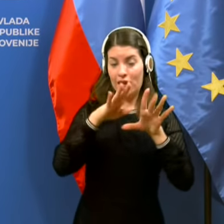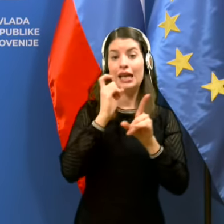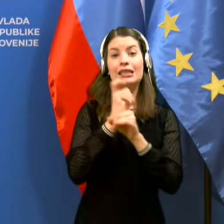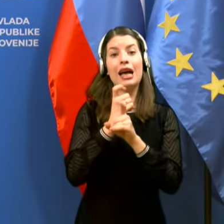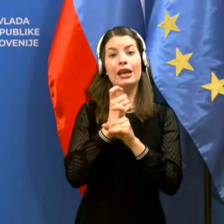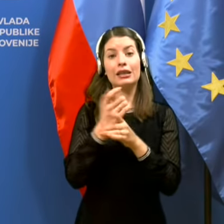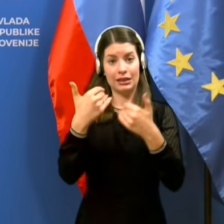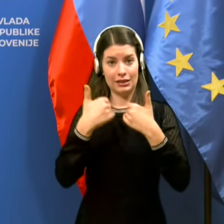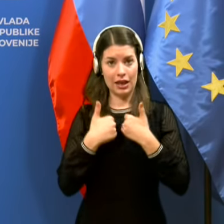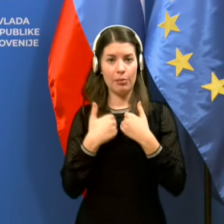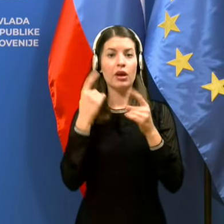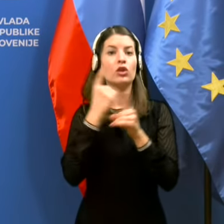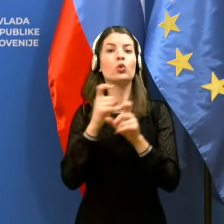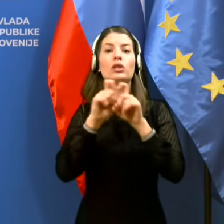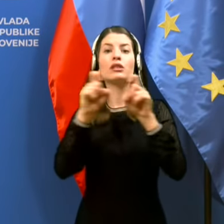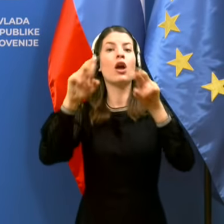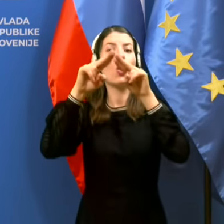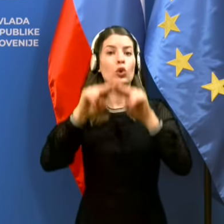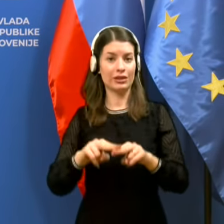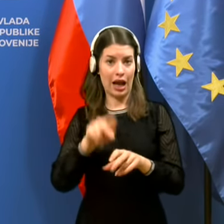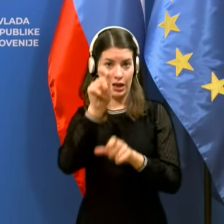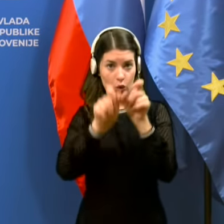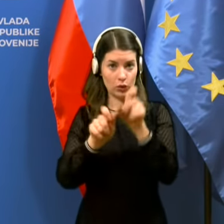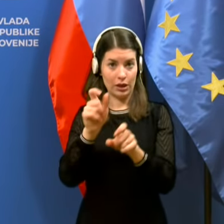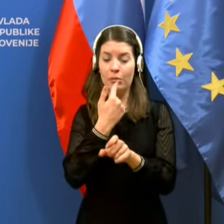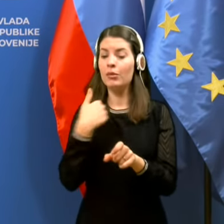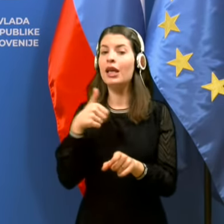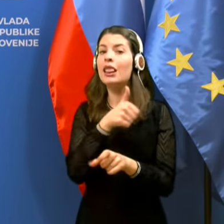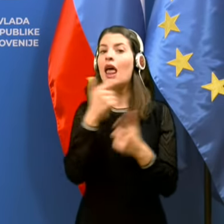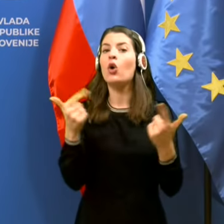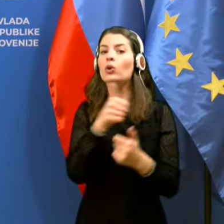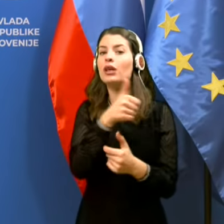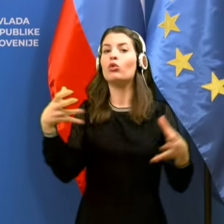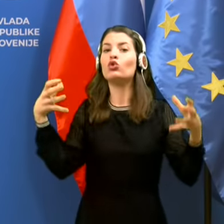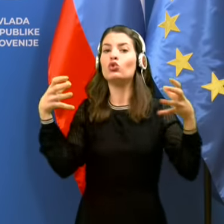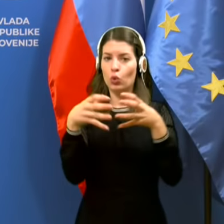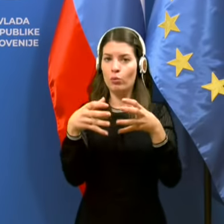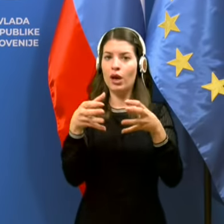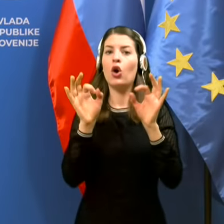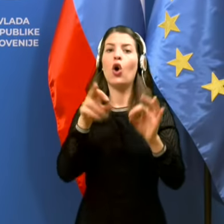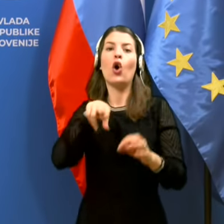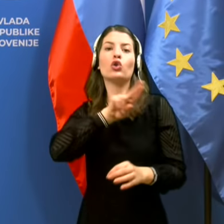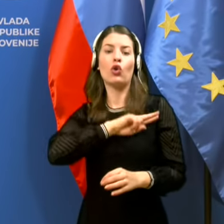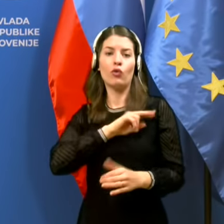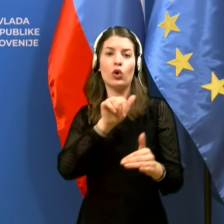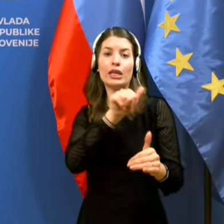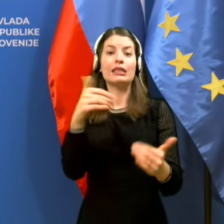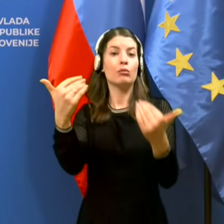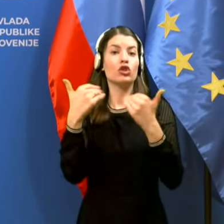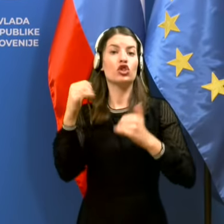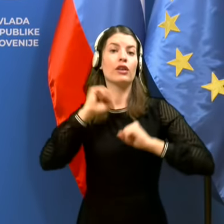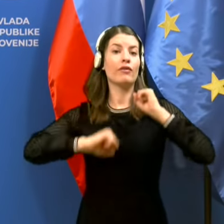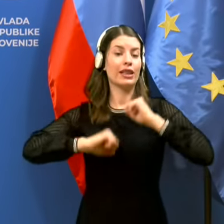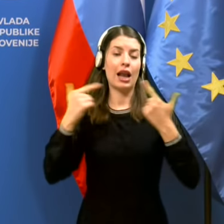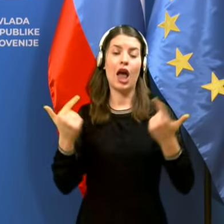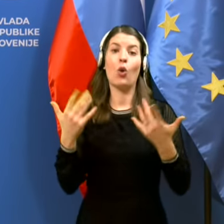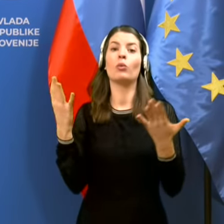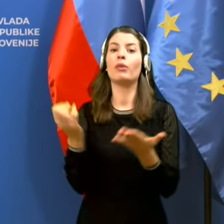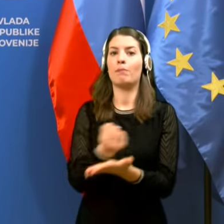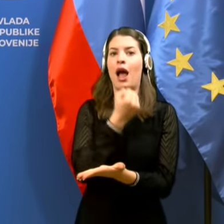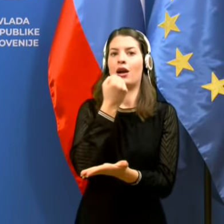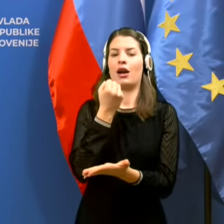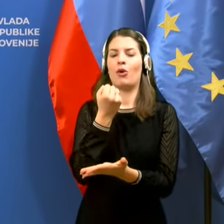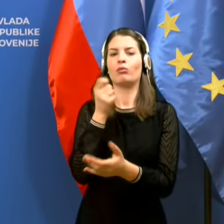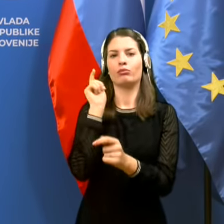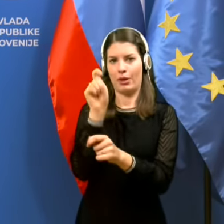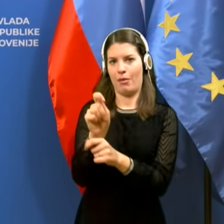predvsem tudi zaradi drugih, se lahko le skupaj z odgovornim in samo zašitnim vedenjem smo zmagovalci in ustavimo to širjenje virusa.